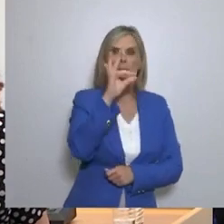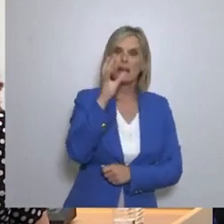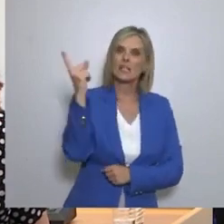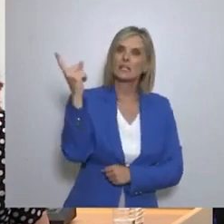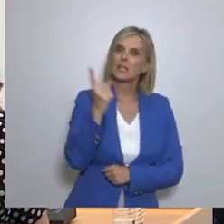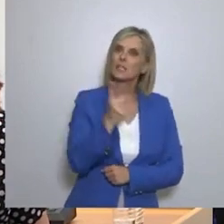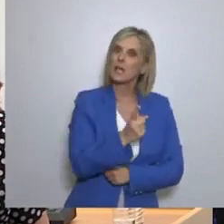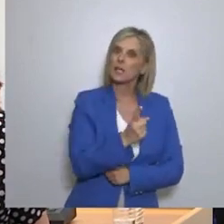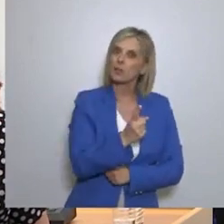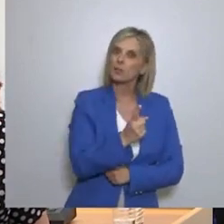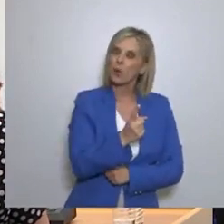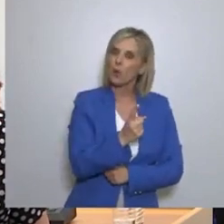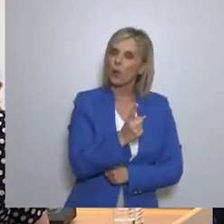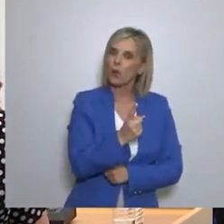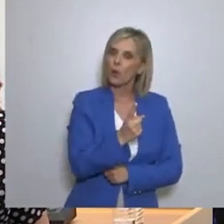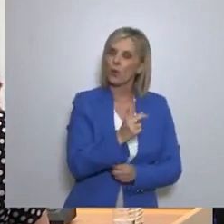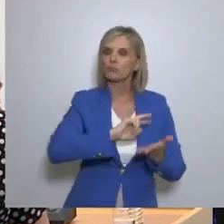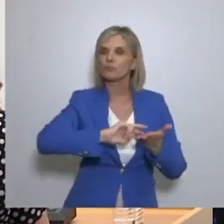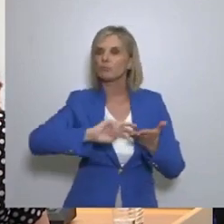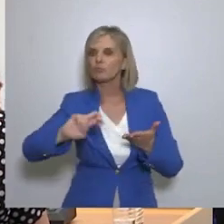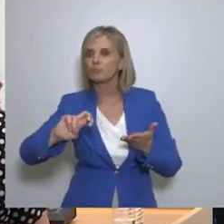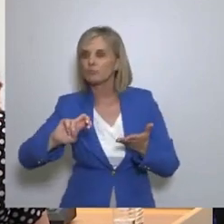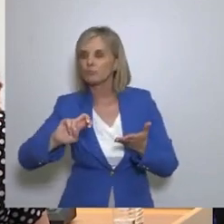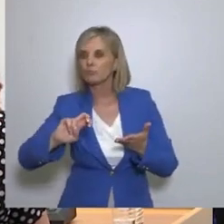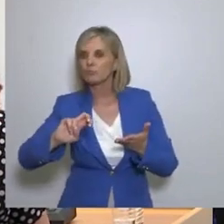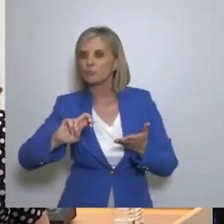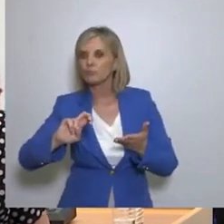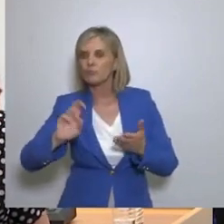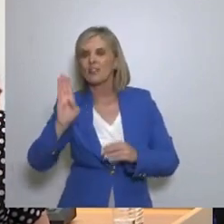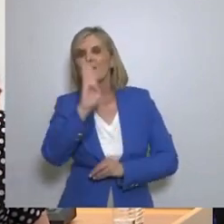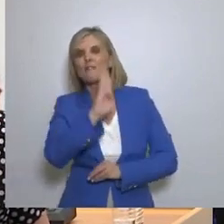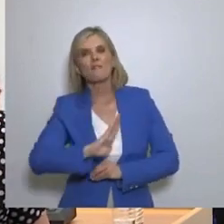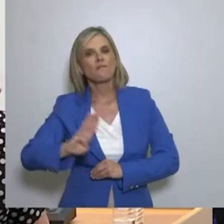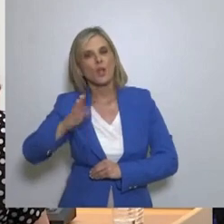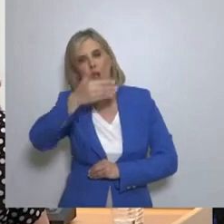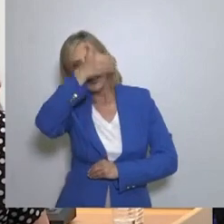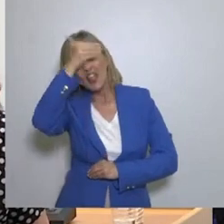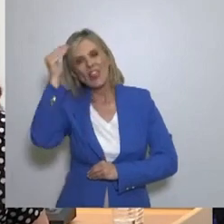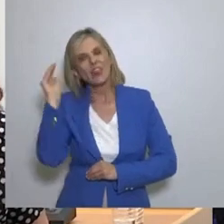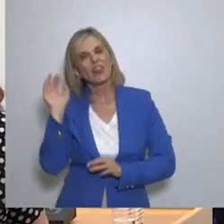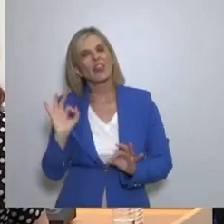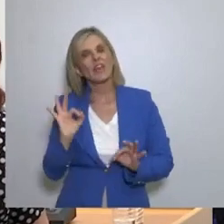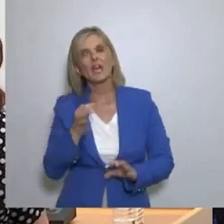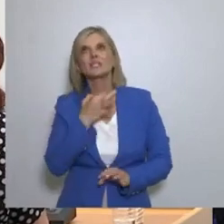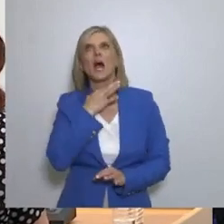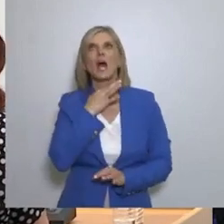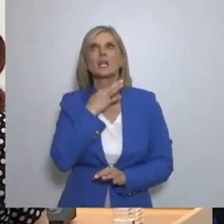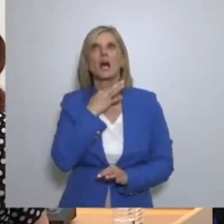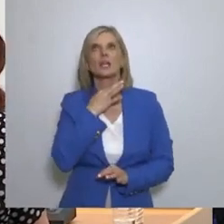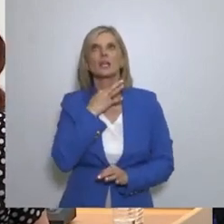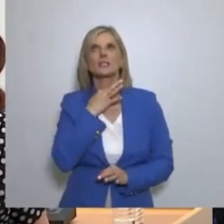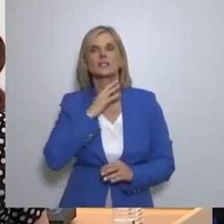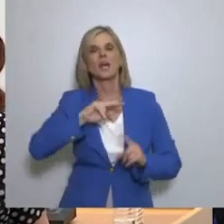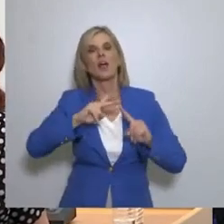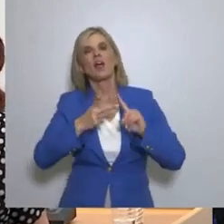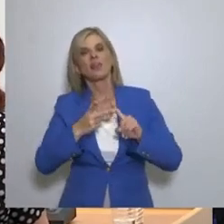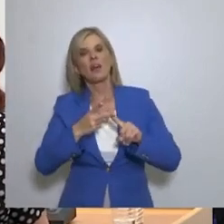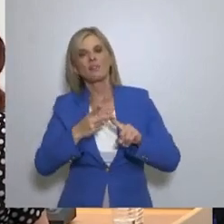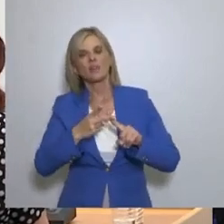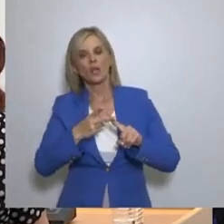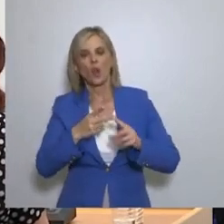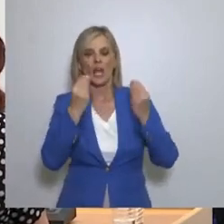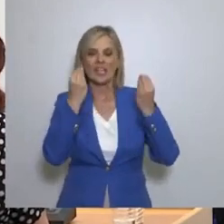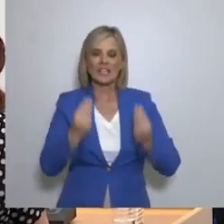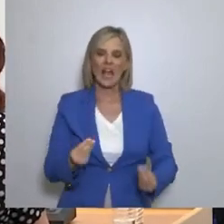επαρκεί Για τις βιωτικές ανάγκες Και το υπόλοιπο να είναι Για το ευζήν ως κίνητρο Πώς μπορεί να γίνει κάτι